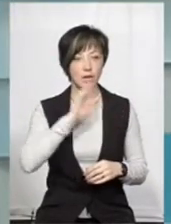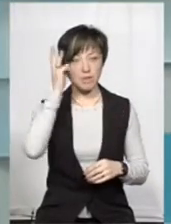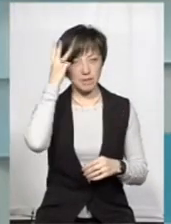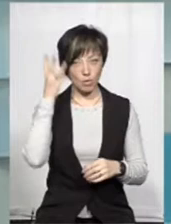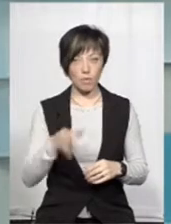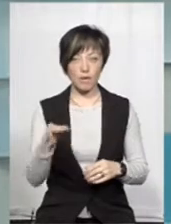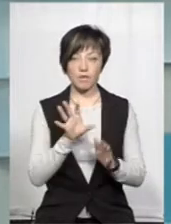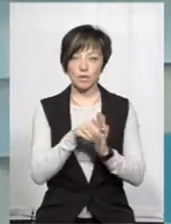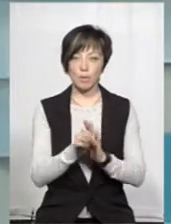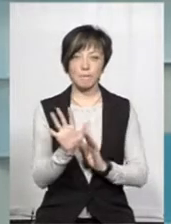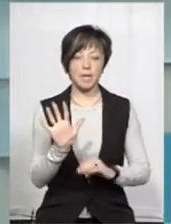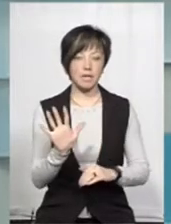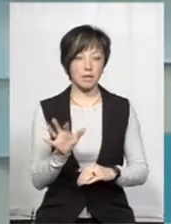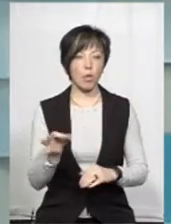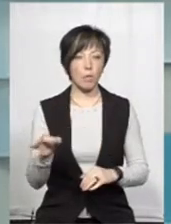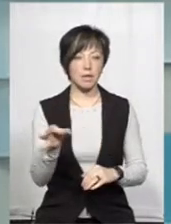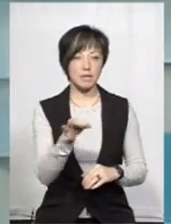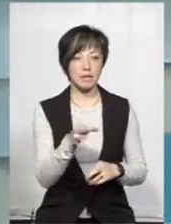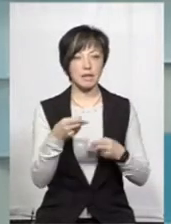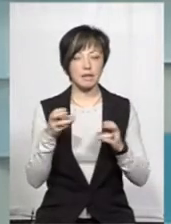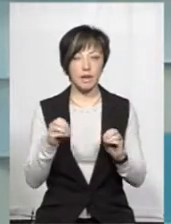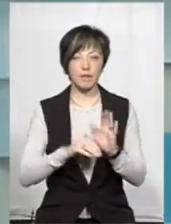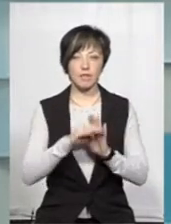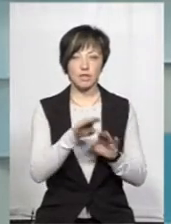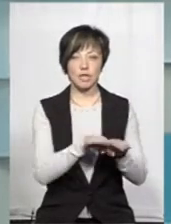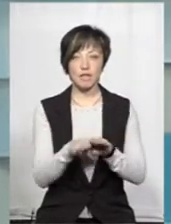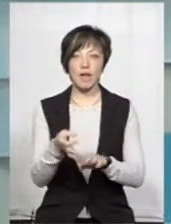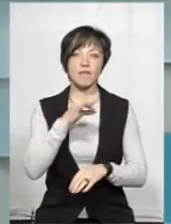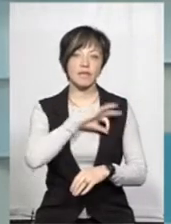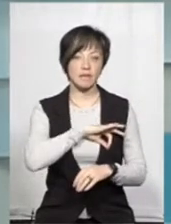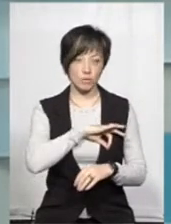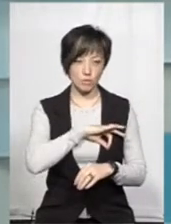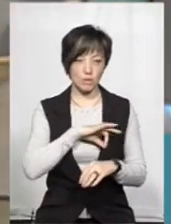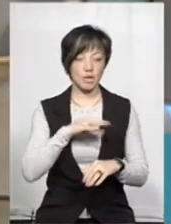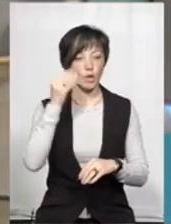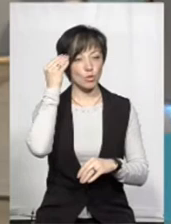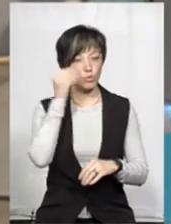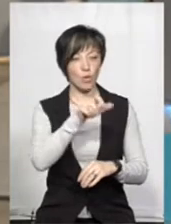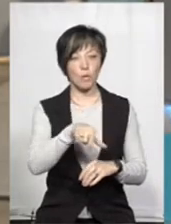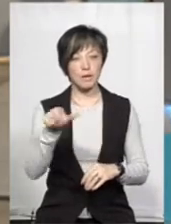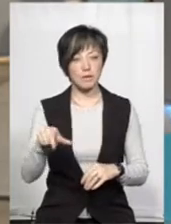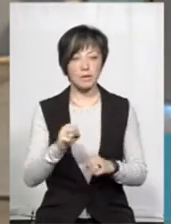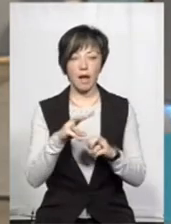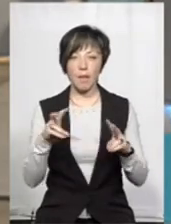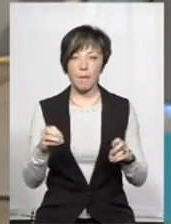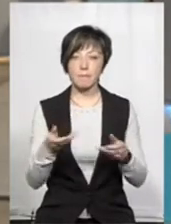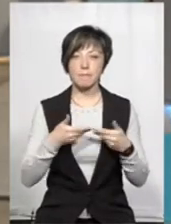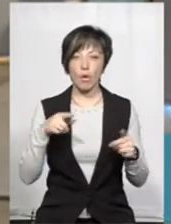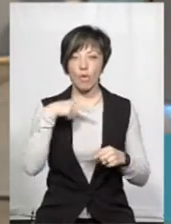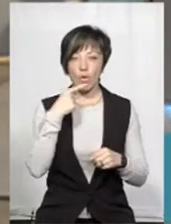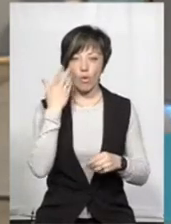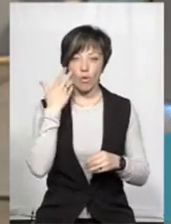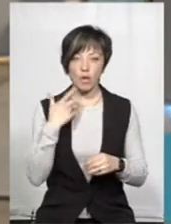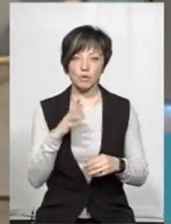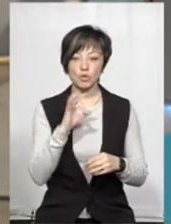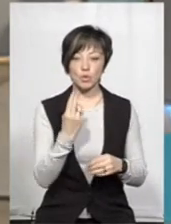Хмельницька область війшла в п'ятірку областей, де найвищий рівень ефективності, на думку громадян. Але ми говоримо, коли ми